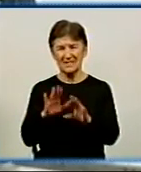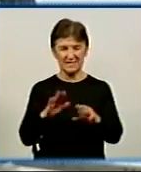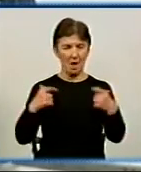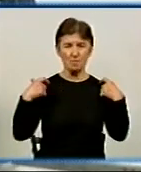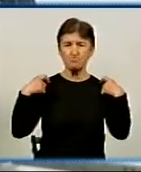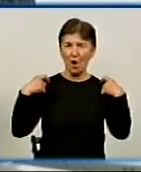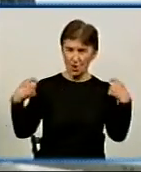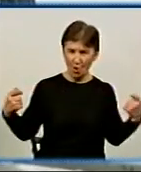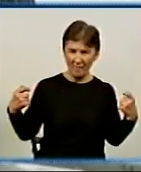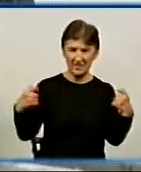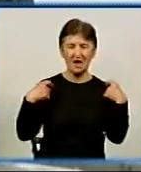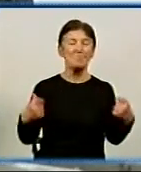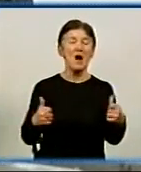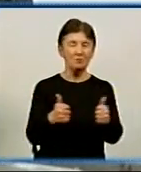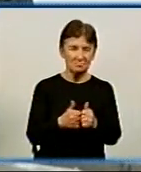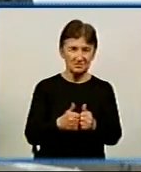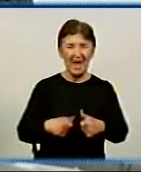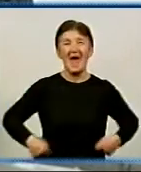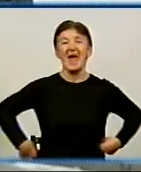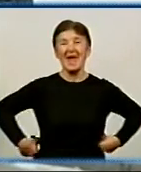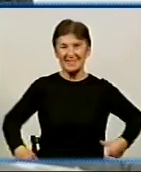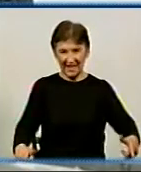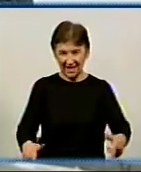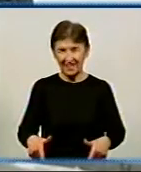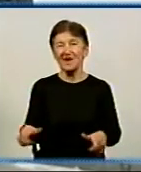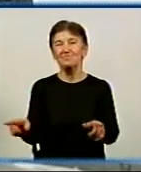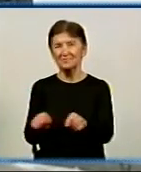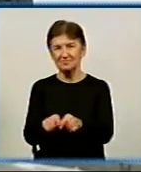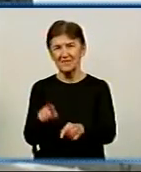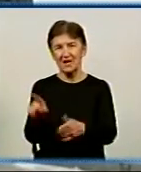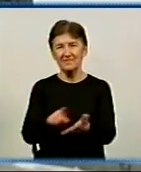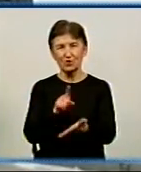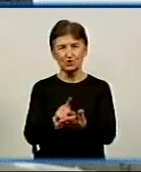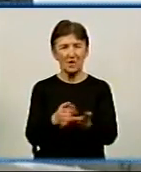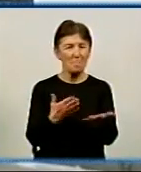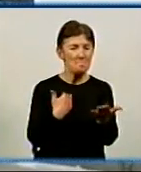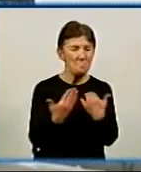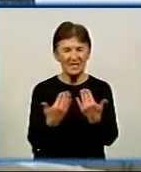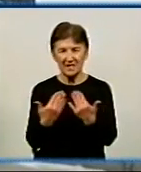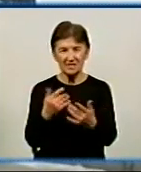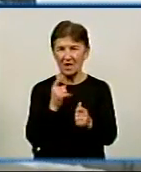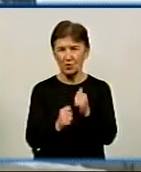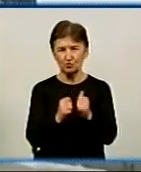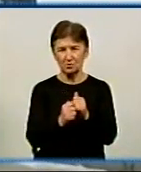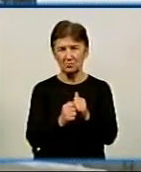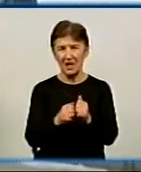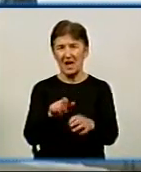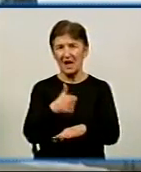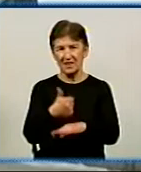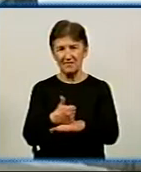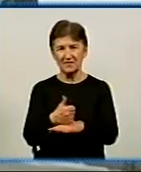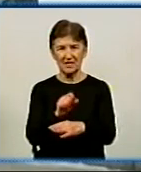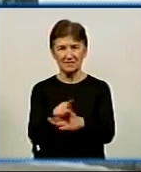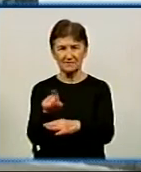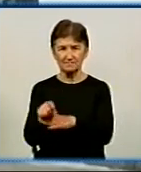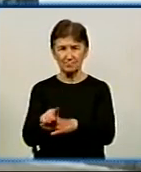-полоковниками, з генералами-генералами. Тобто він має знайти підхід до кожного військового службовця. І головне його завдання є